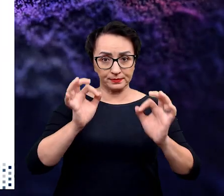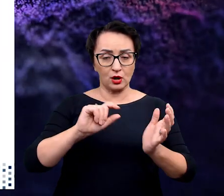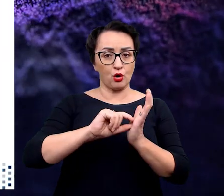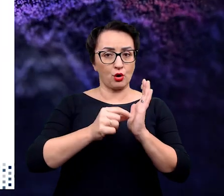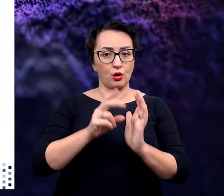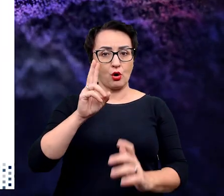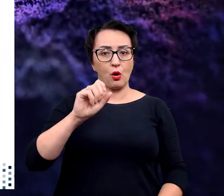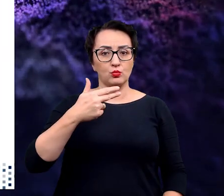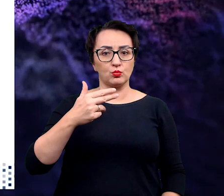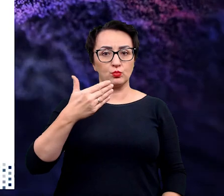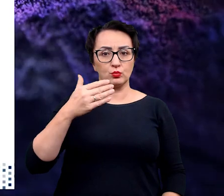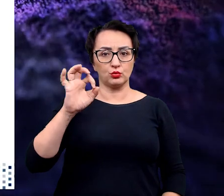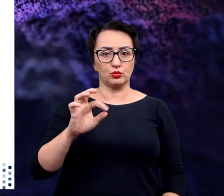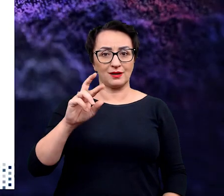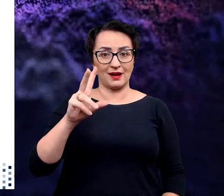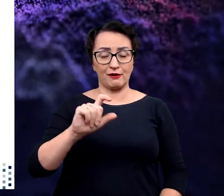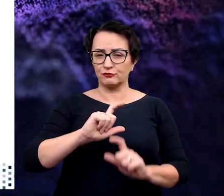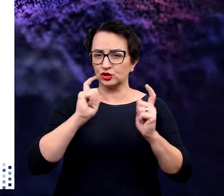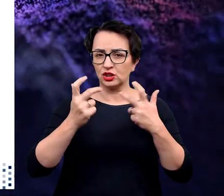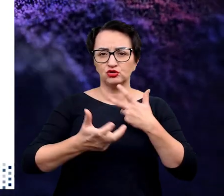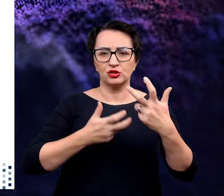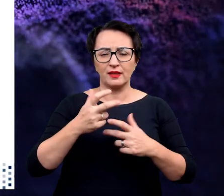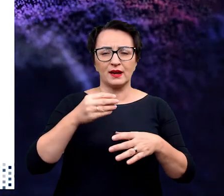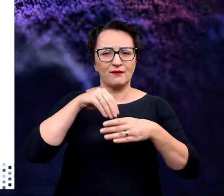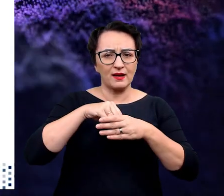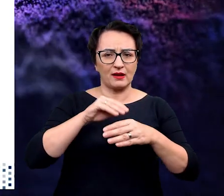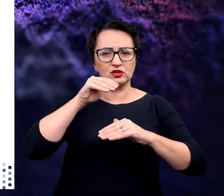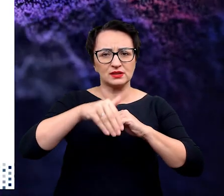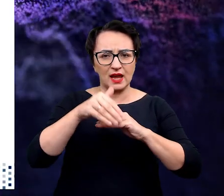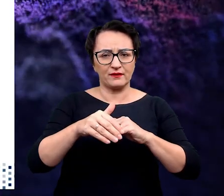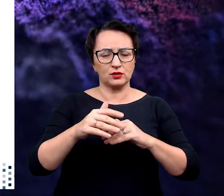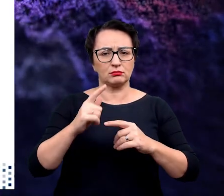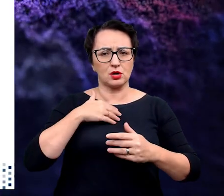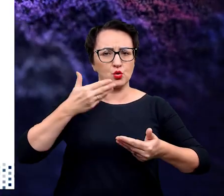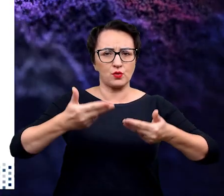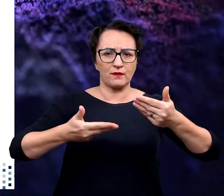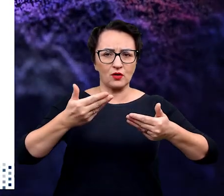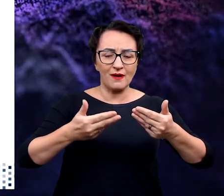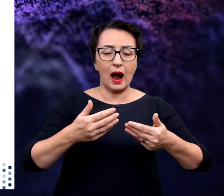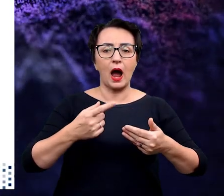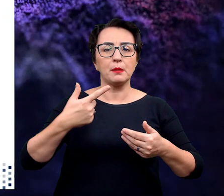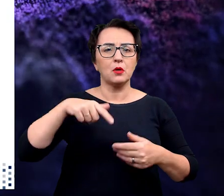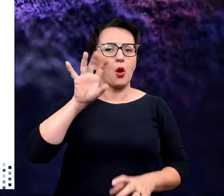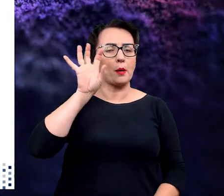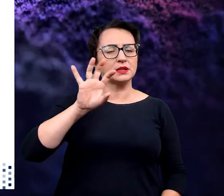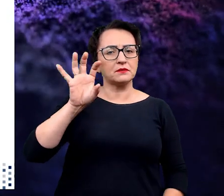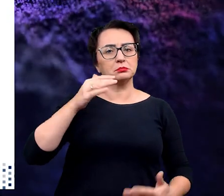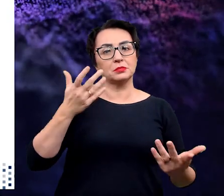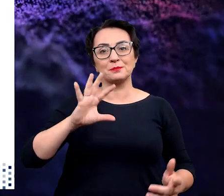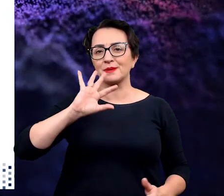prawidłowo funkcjonującej komórce, kiedy wszystkie czynniki wewnątrzkomórkowe i zewnątrzkomórkowe są w balansie,